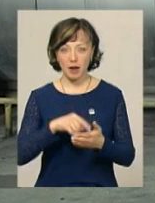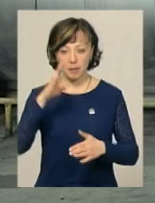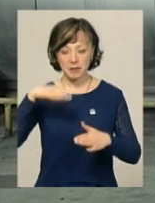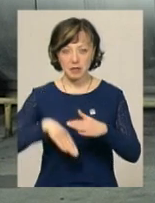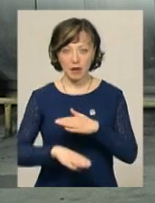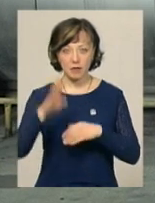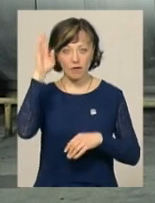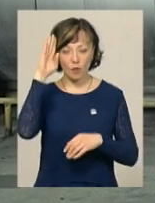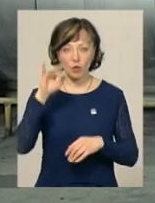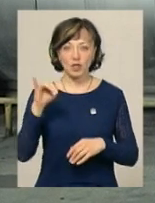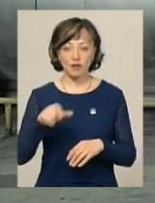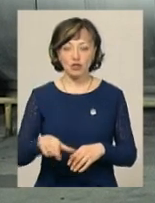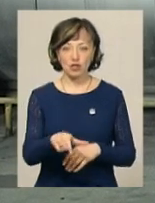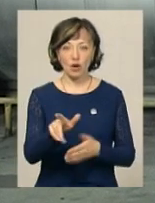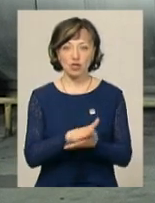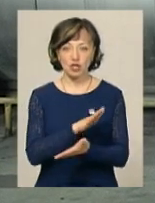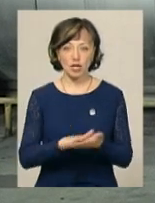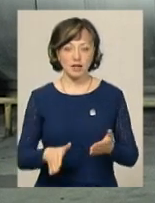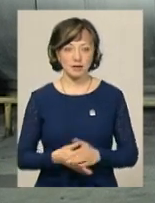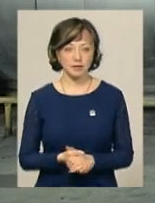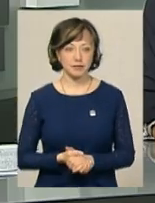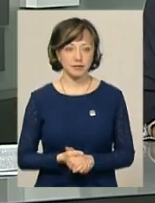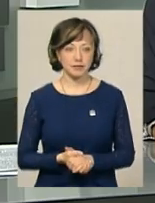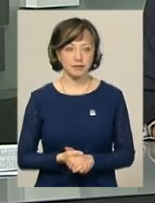в підземні води, потрапляючи в річки, вона очищається.